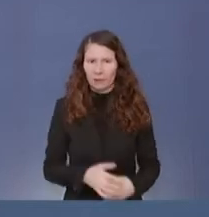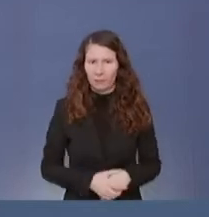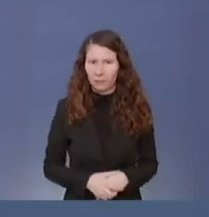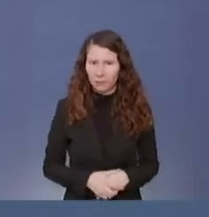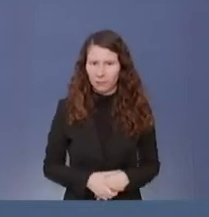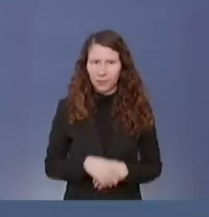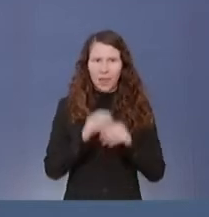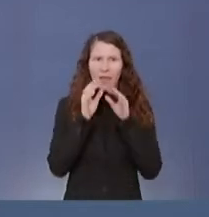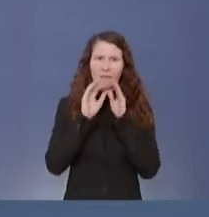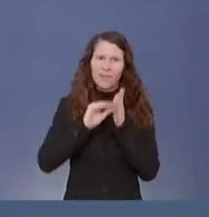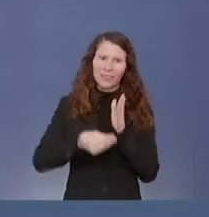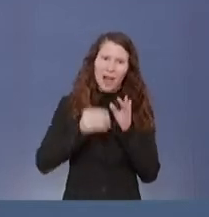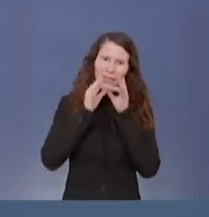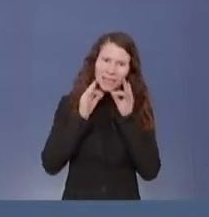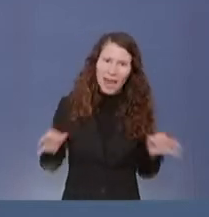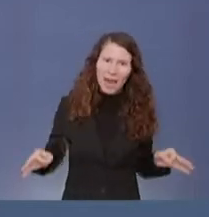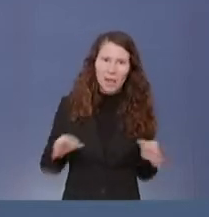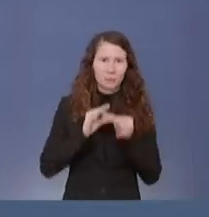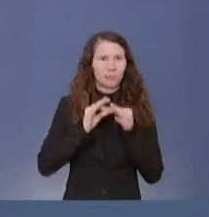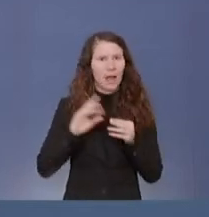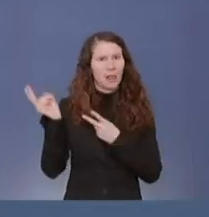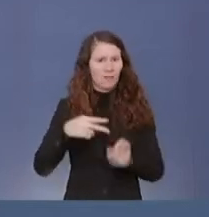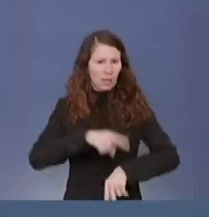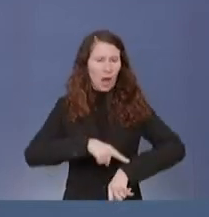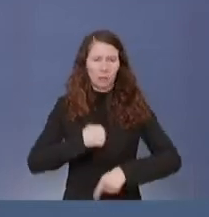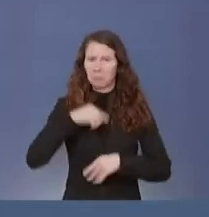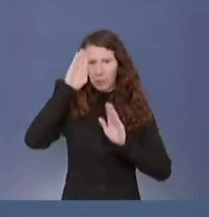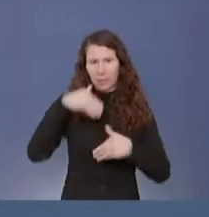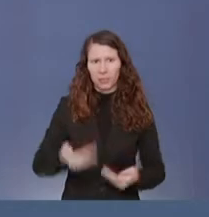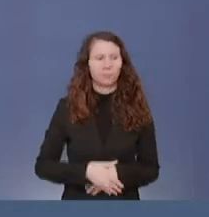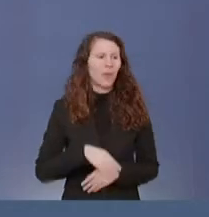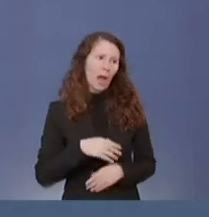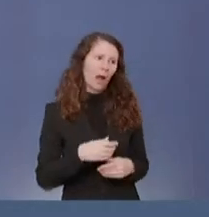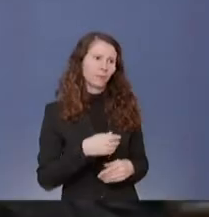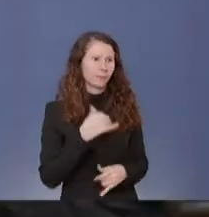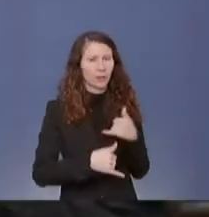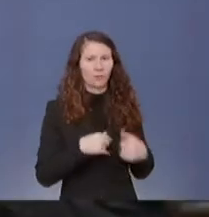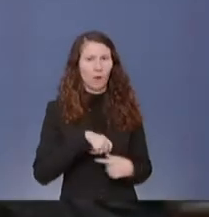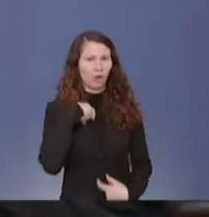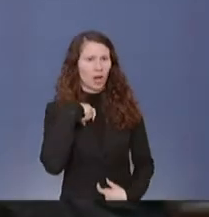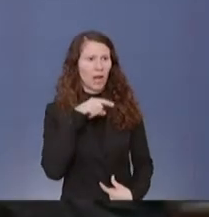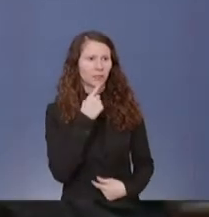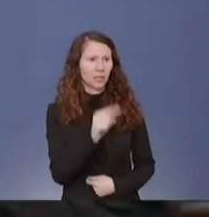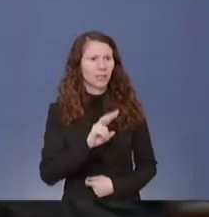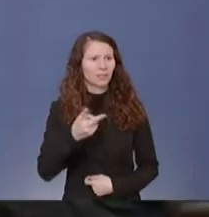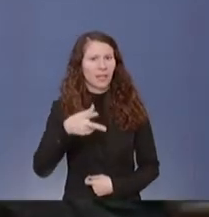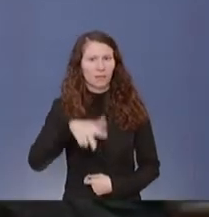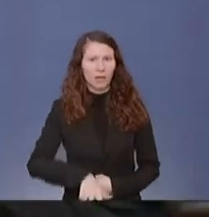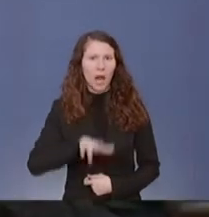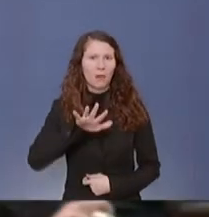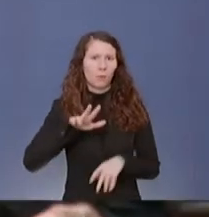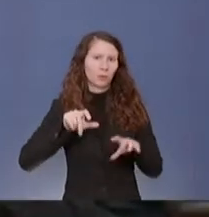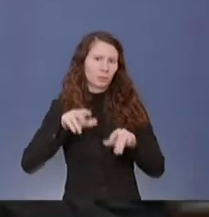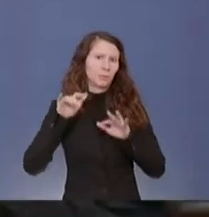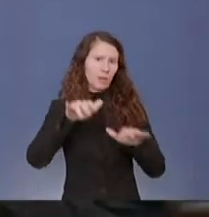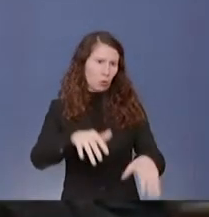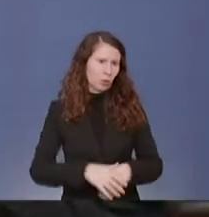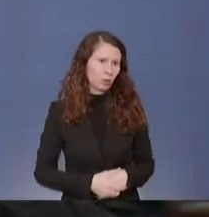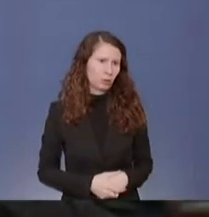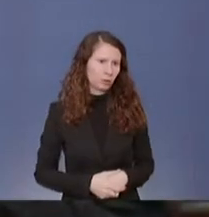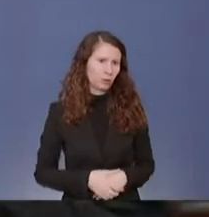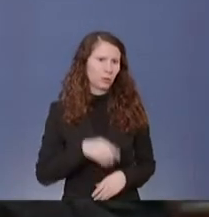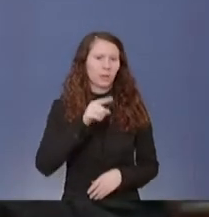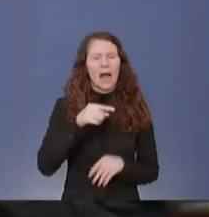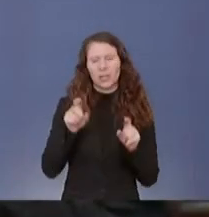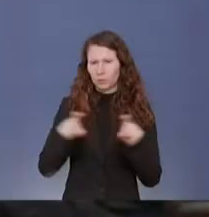Die Vertragsdetails auch mit den Lieferdaten kenne ich nicht. Ja, Frau von der Leyen hat gesagt, im zweiten Quartal 75 Millionen für die EU. Wir haben das